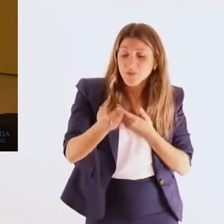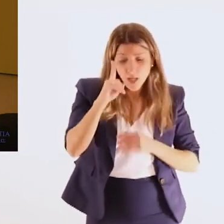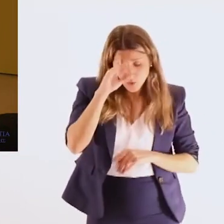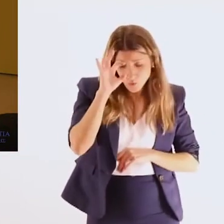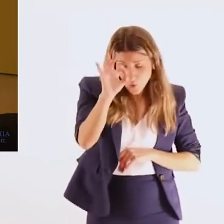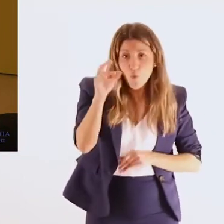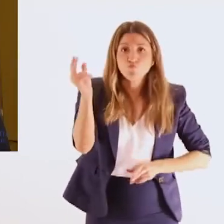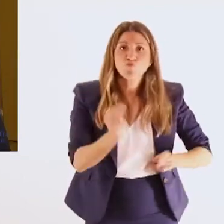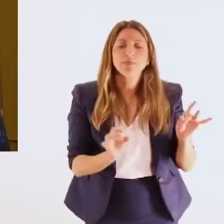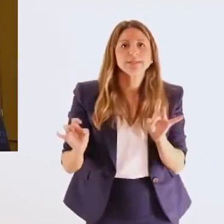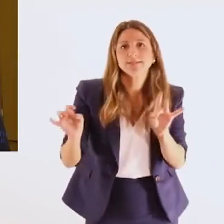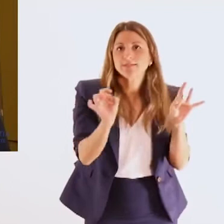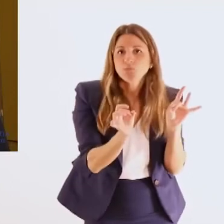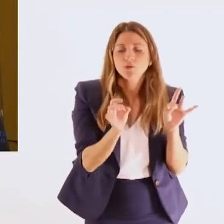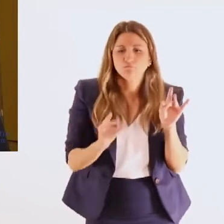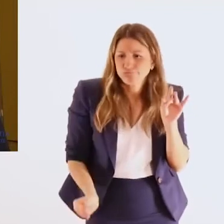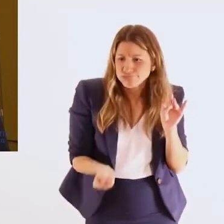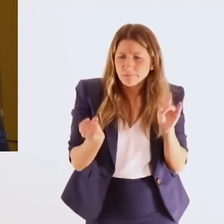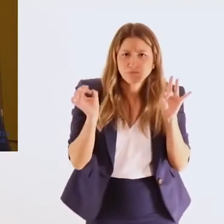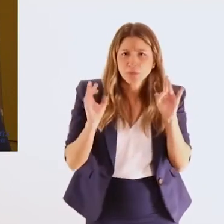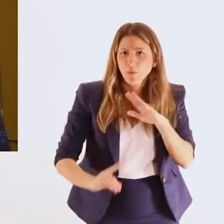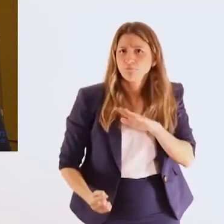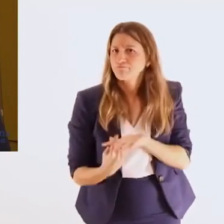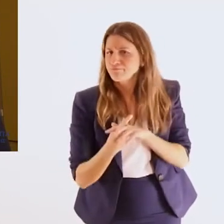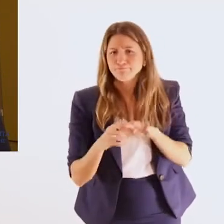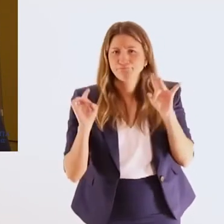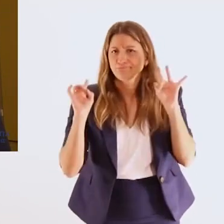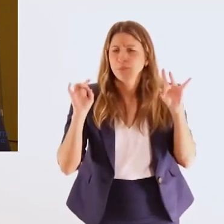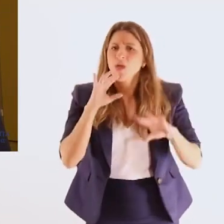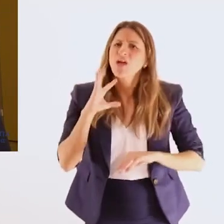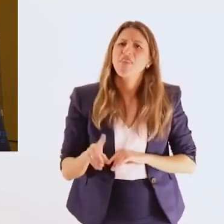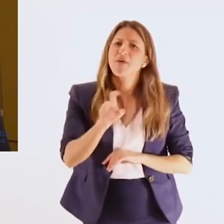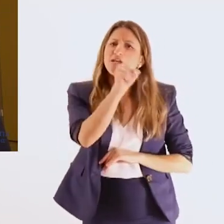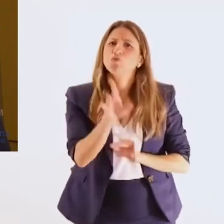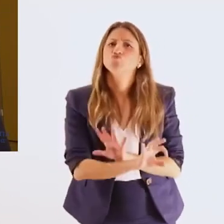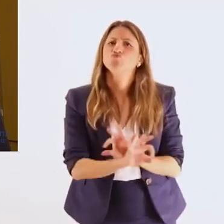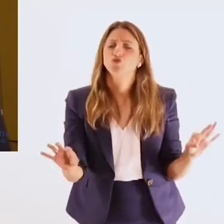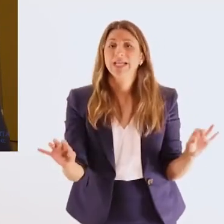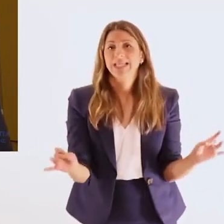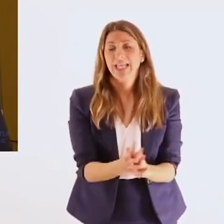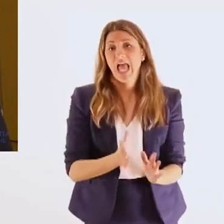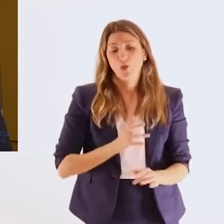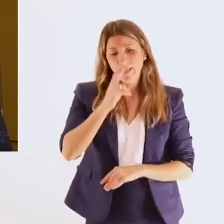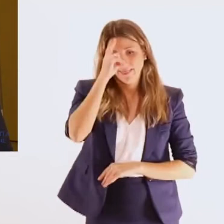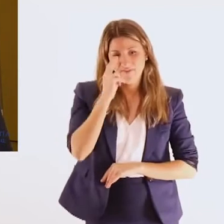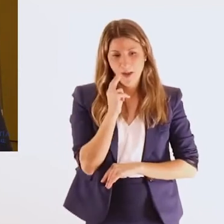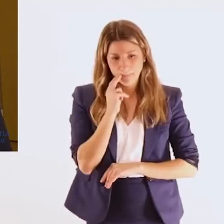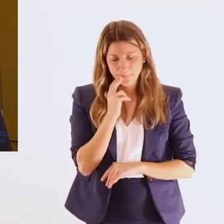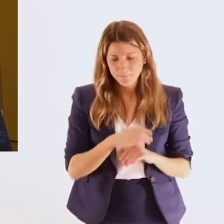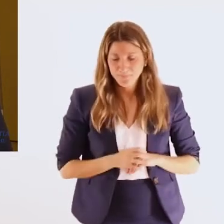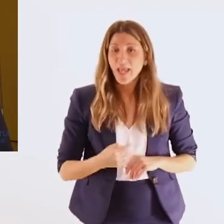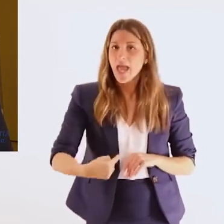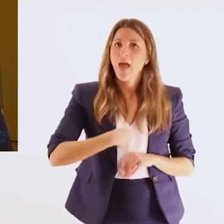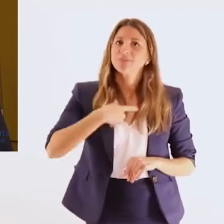με αναπηρία για να μπορέσουμε να ευαισθητοποιήσουμε και να εκπαιδεύσουμε τα στελέχη των ενόπλων δυνάμεων στο πώς θα